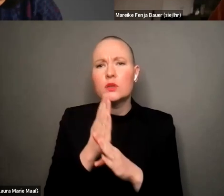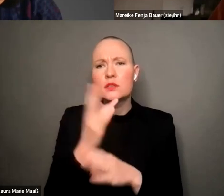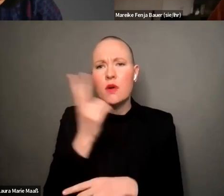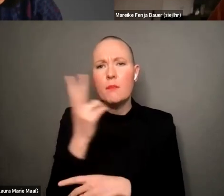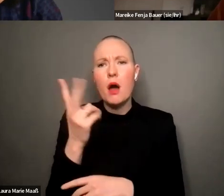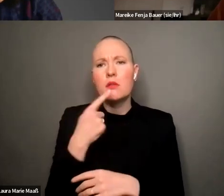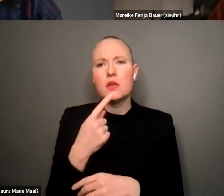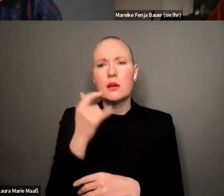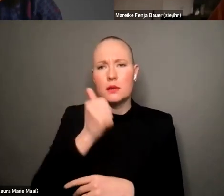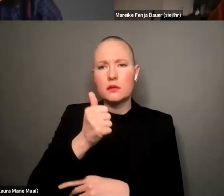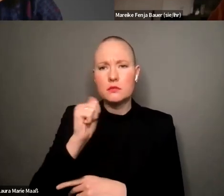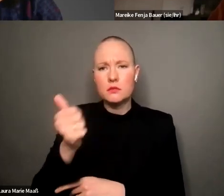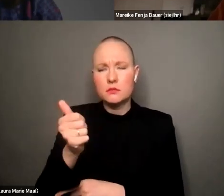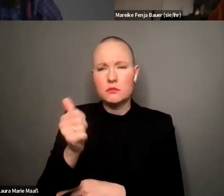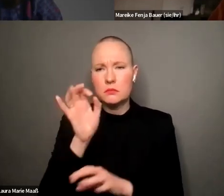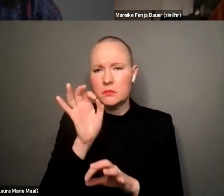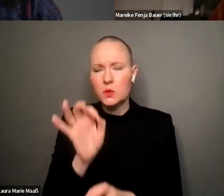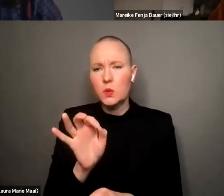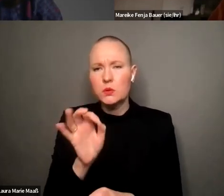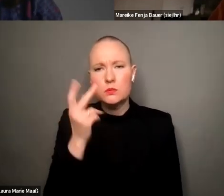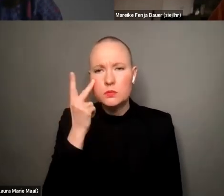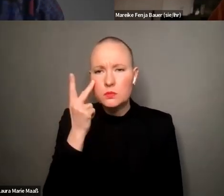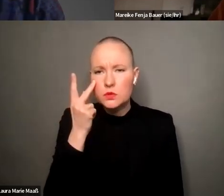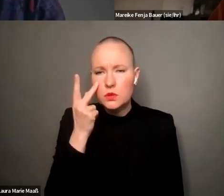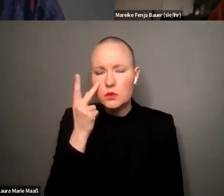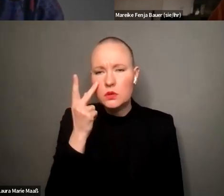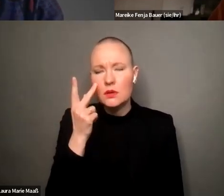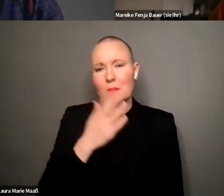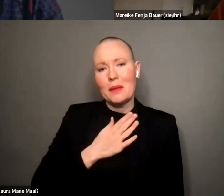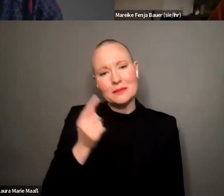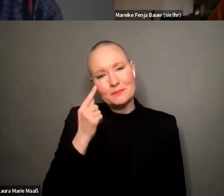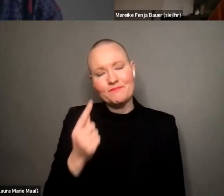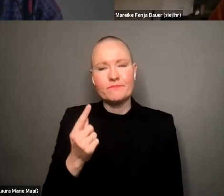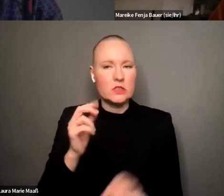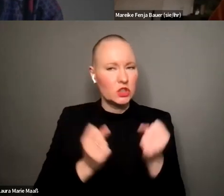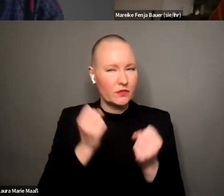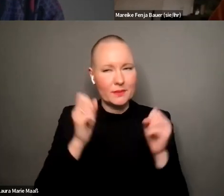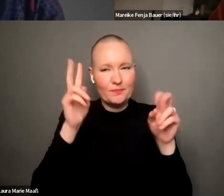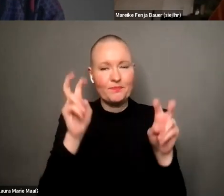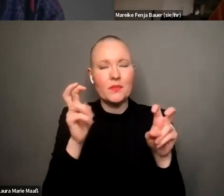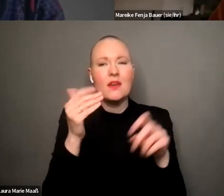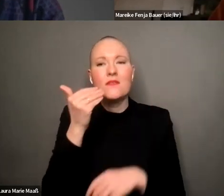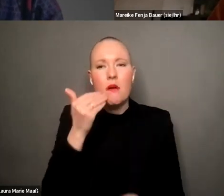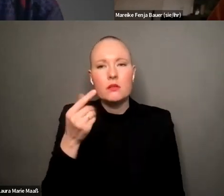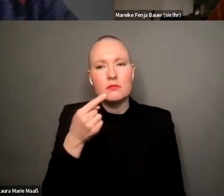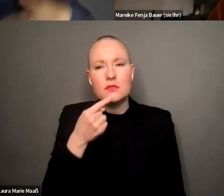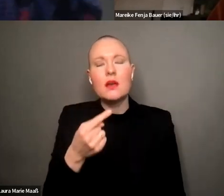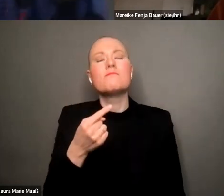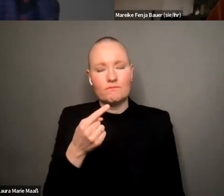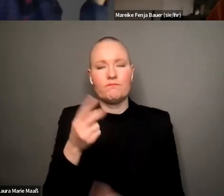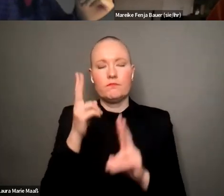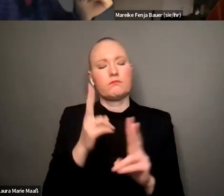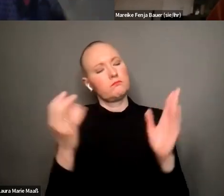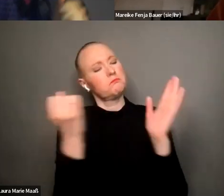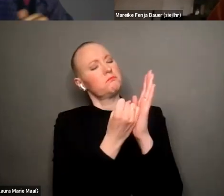meiner meinung nach eine schwierige frage ab wann labelst du einen post als antifeministisch das ist